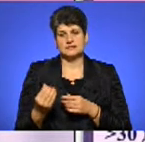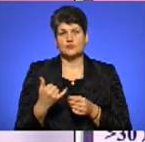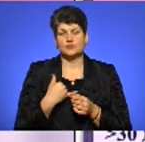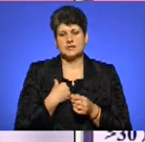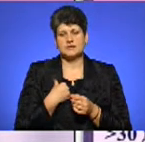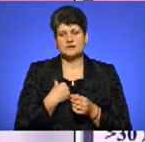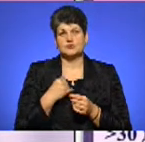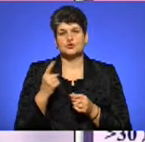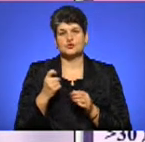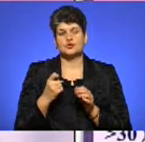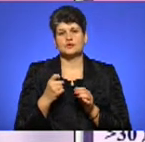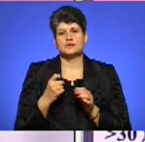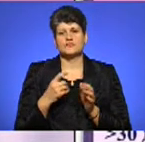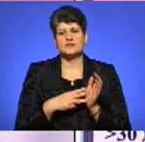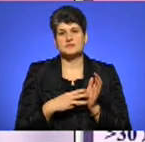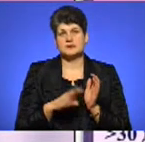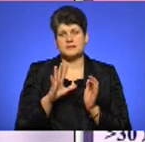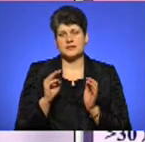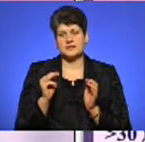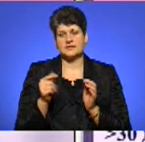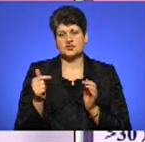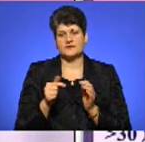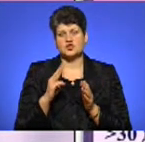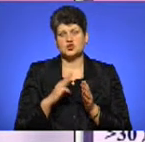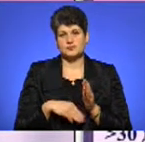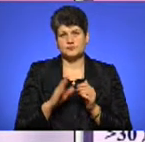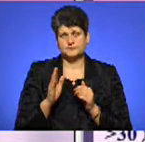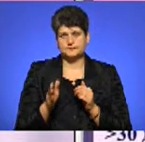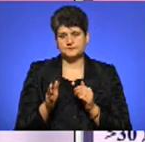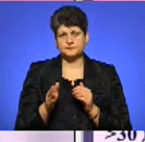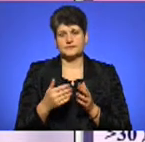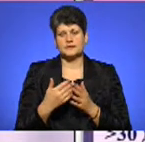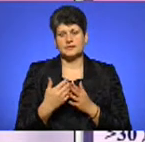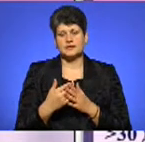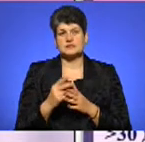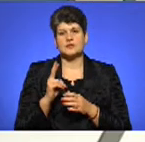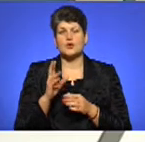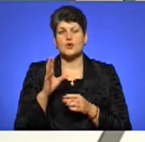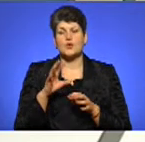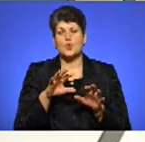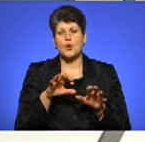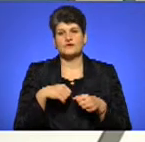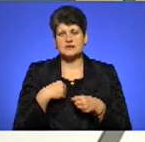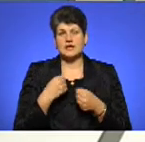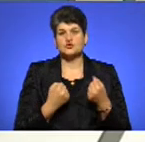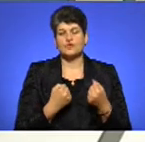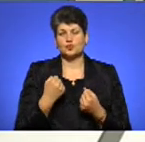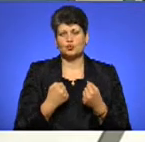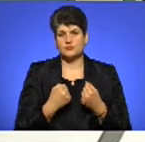то 85 тисяч гривень штрафу. І навіть з конфіскацією автомобіля може бути. Тобто, ну,